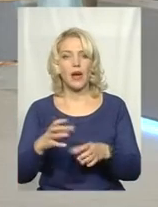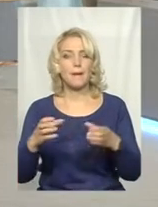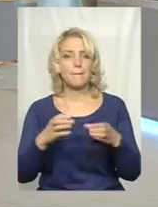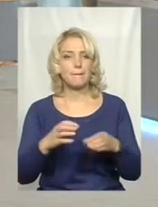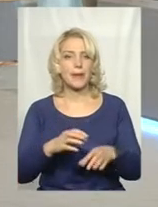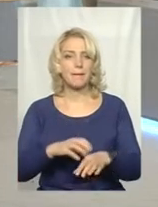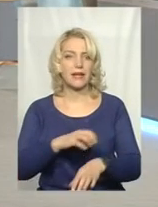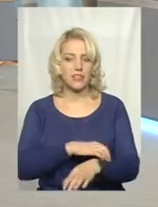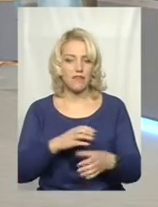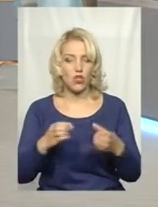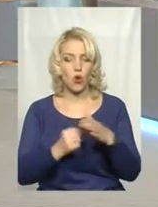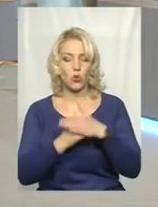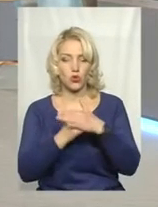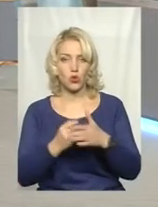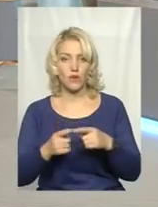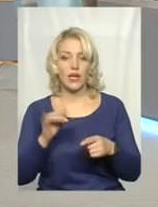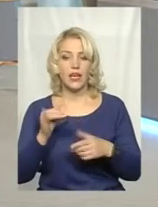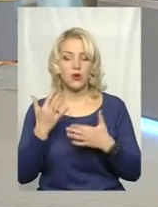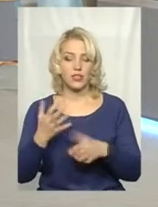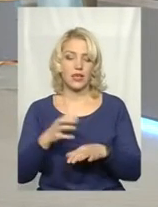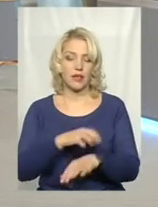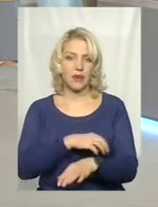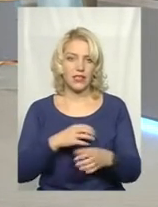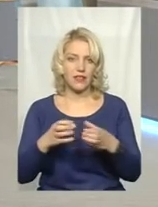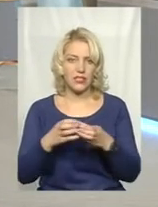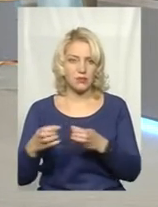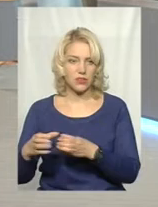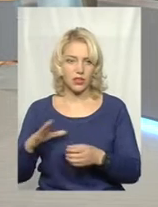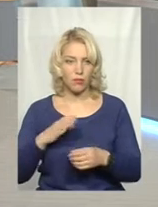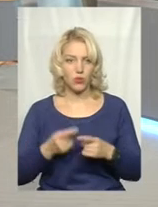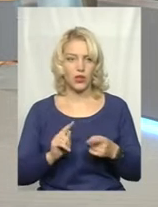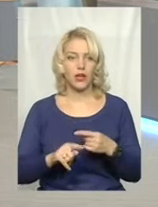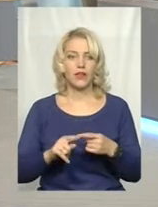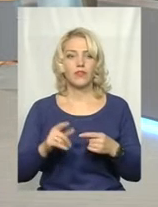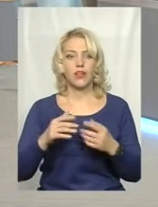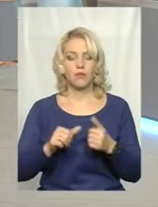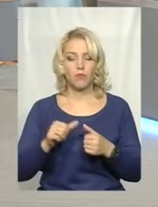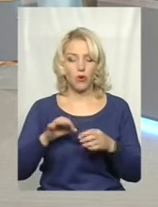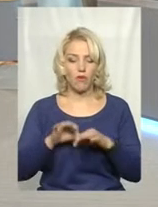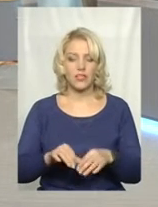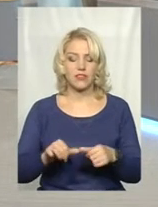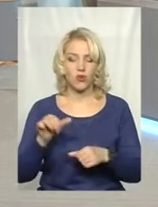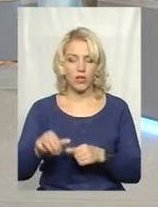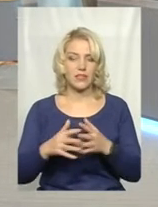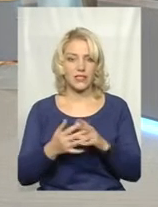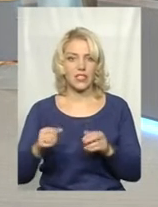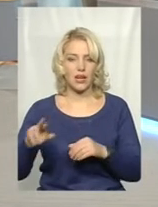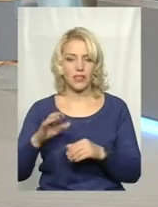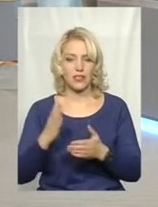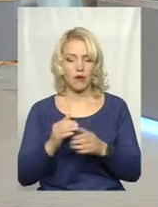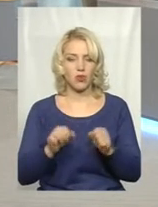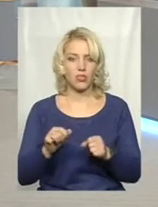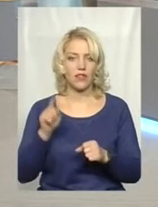І, відповідно, поскільки партійні списки, провести партійні списки в окремій сільській раді не є можливим. І, відповідно, там